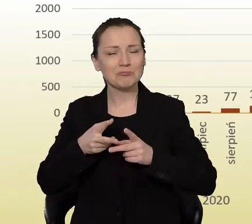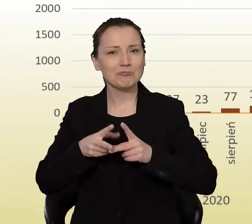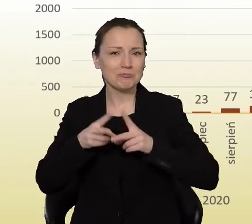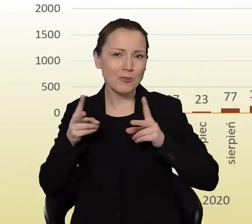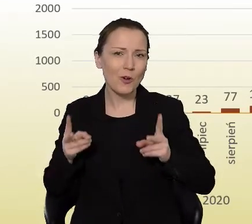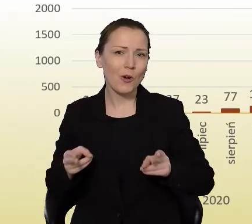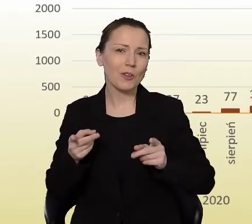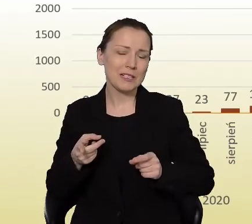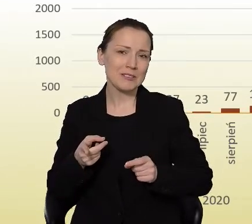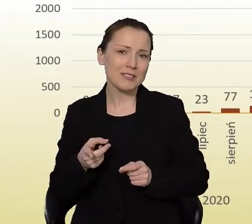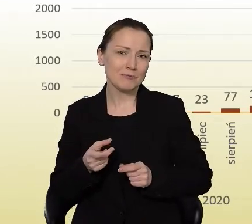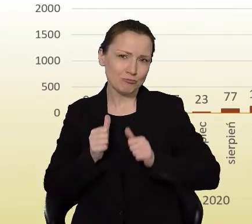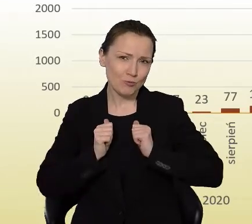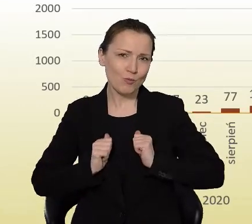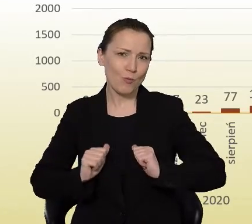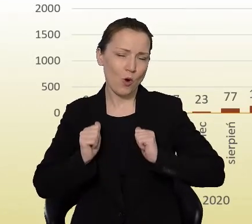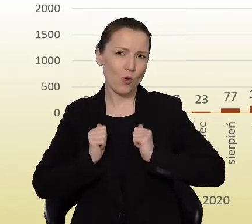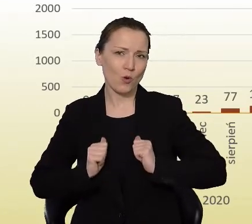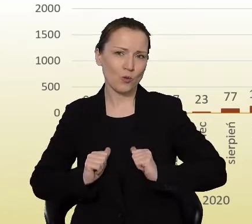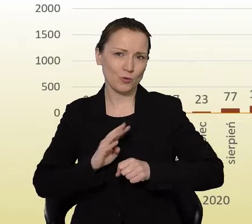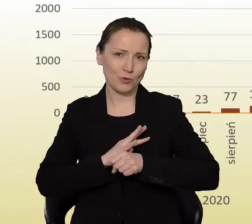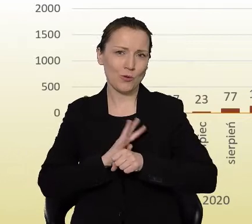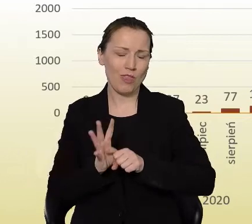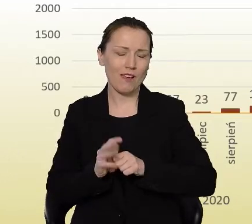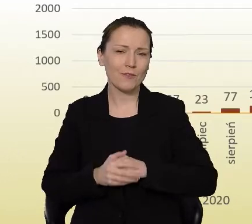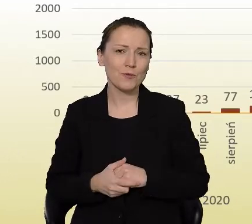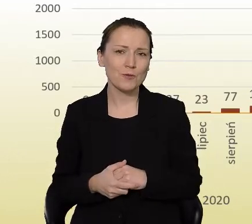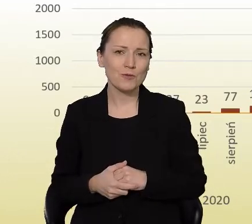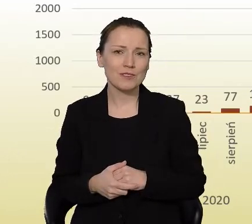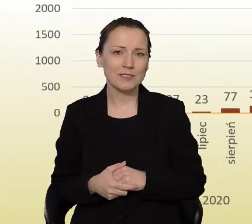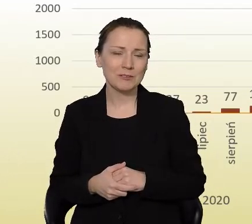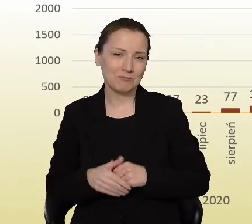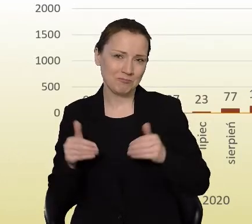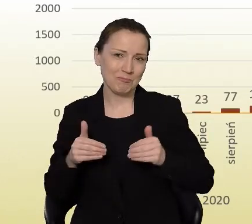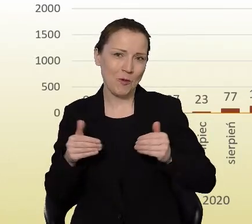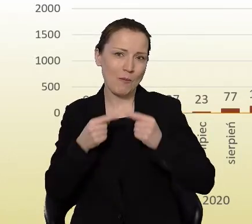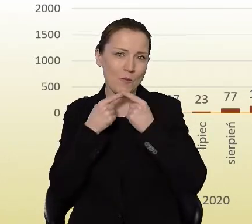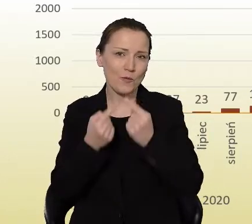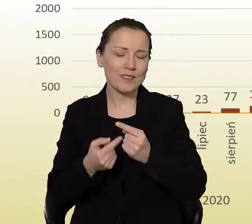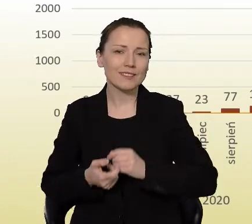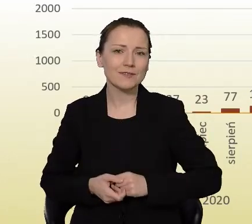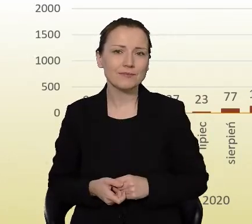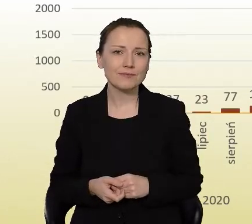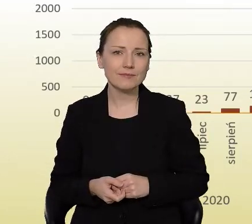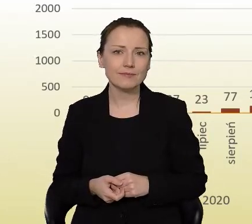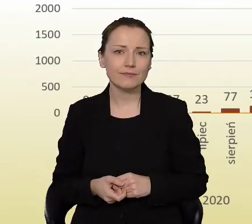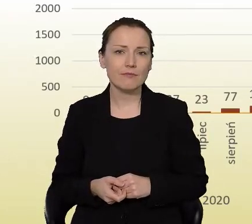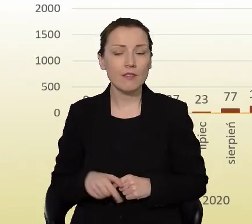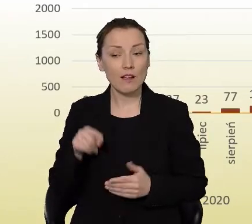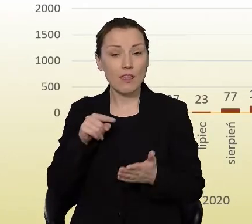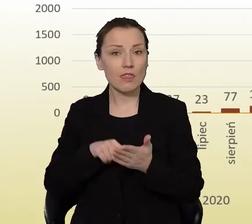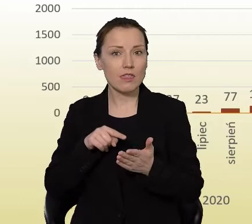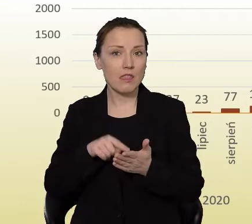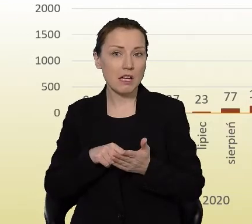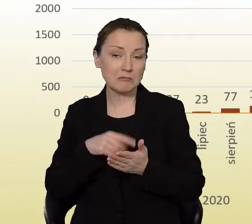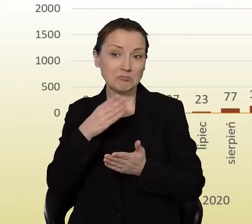względnego spokoju covidowego, tak popularnie można powiedzieć. A więc tak wyglądała